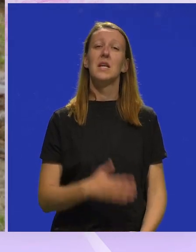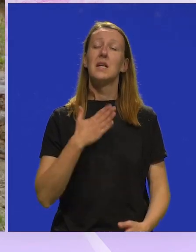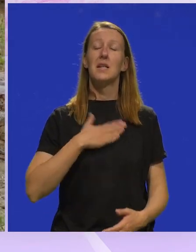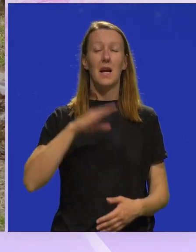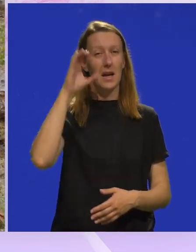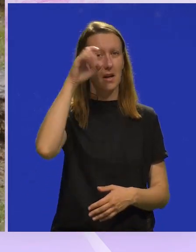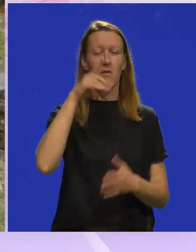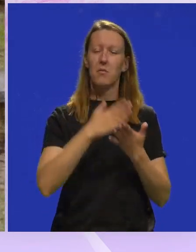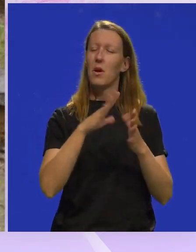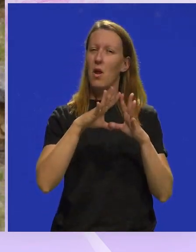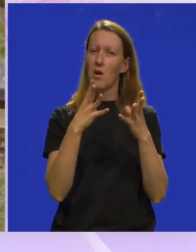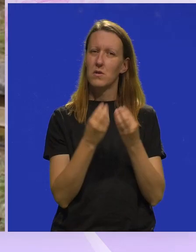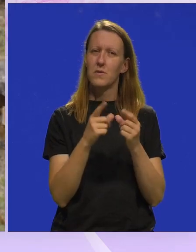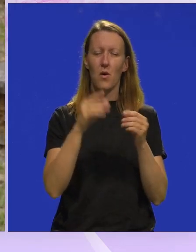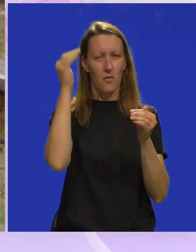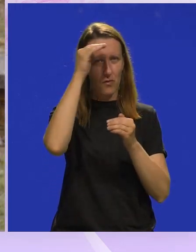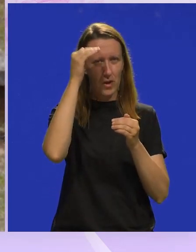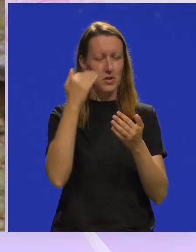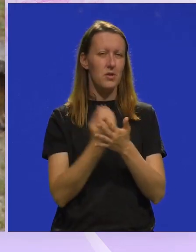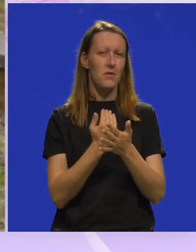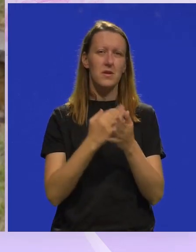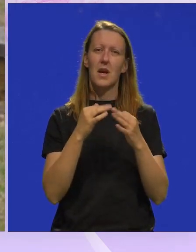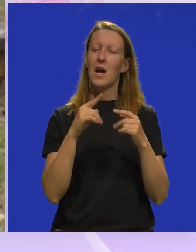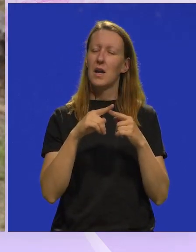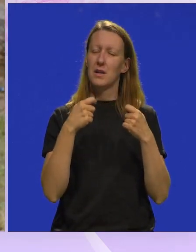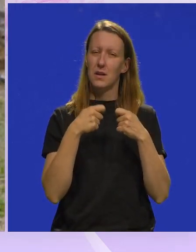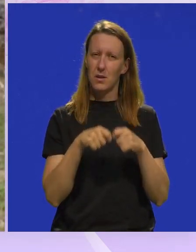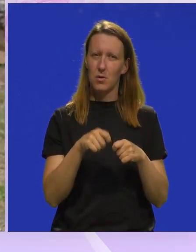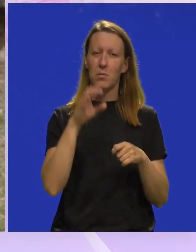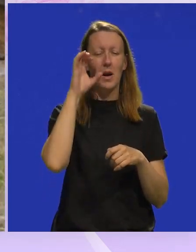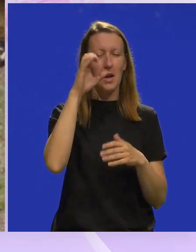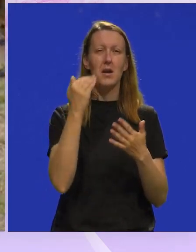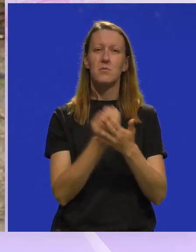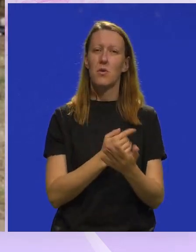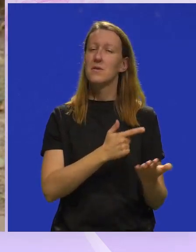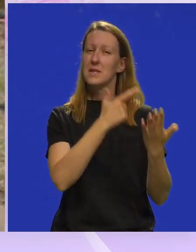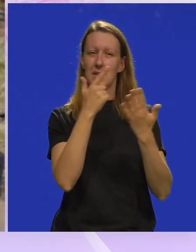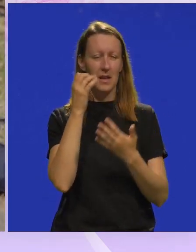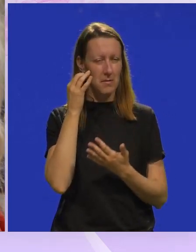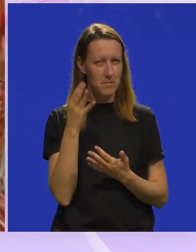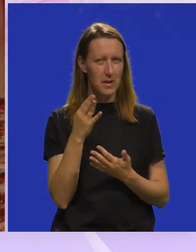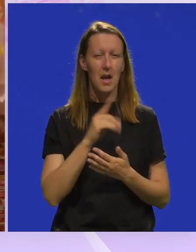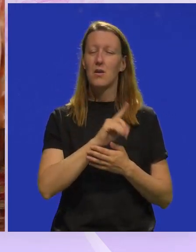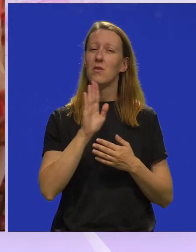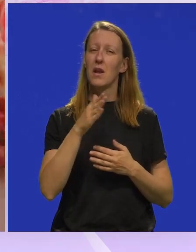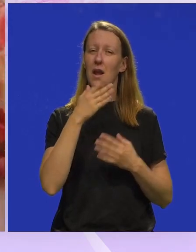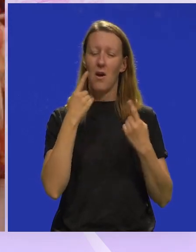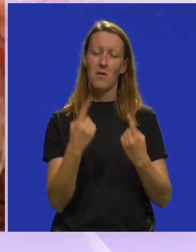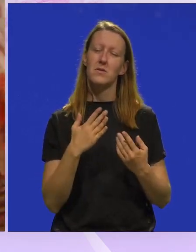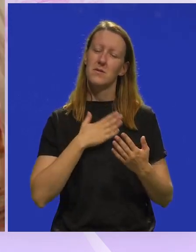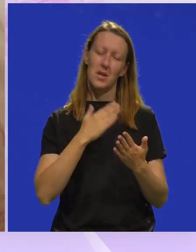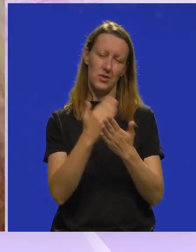Dragi gledatelji, bilo je ovo sve u večerašnjem izdanju Art Kluba. Gledajte nas opet za tjedan dana, a do tada